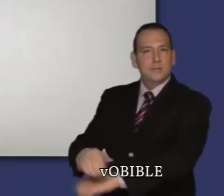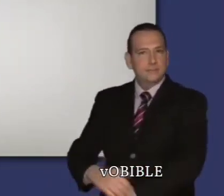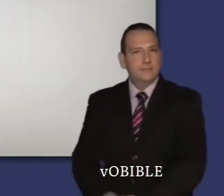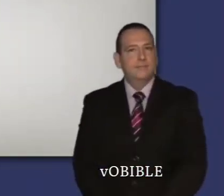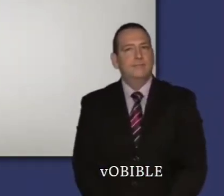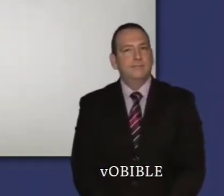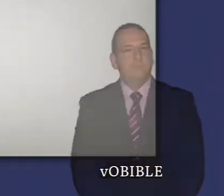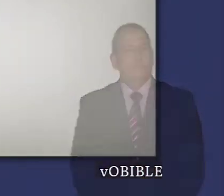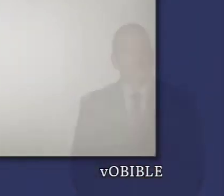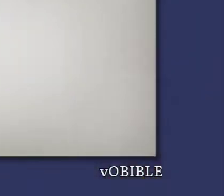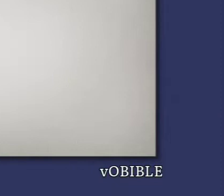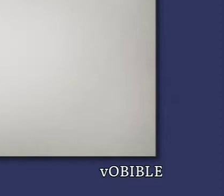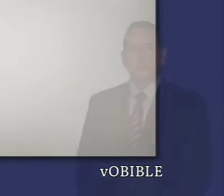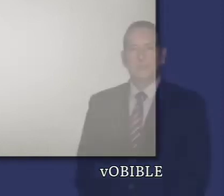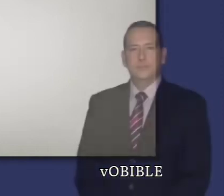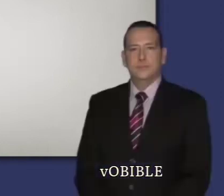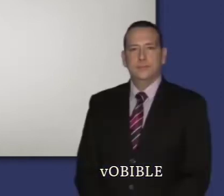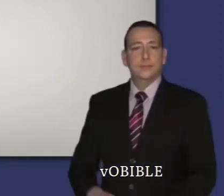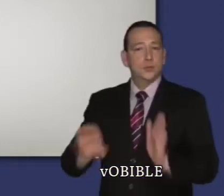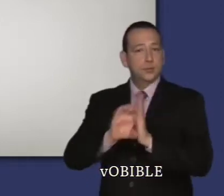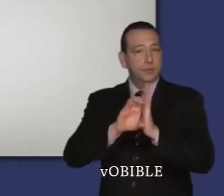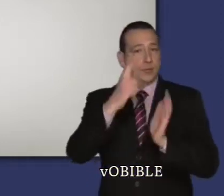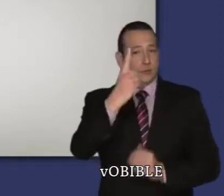La Genèse contient 50 chapitres.